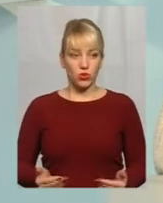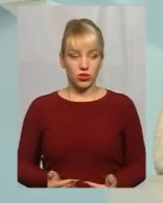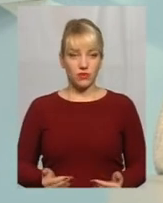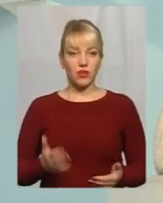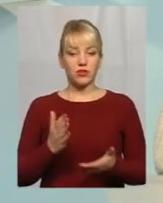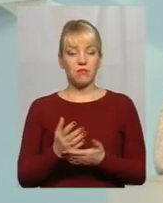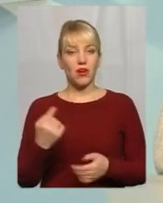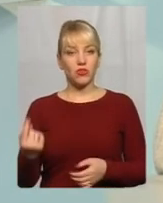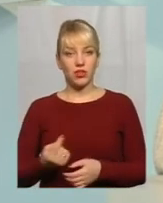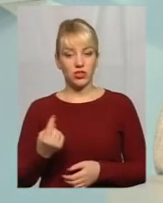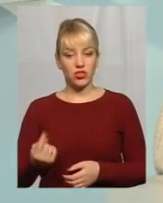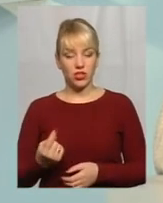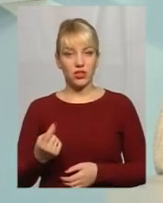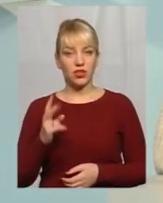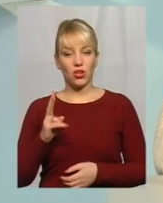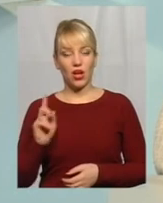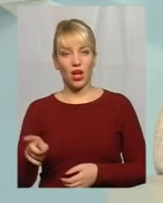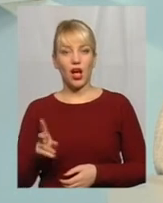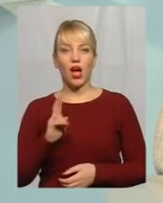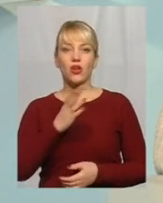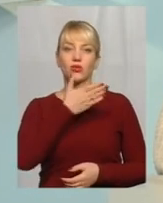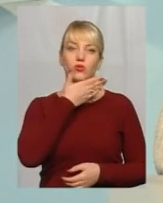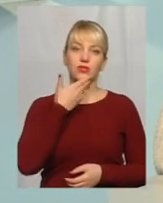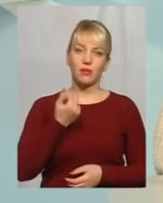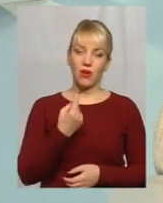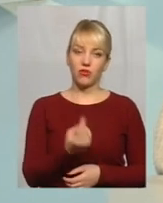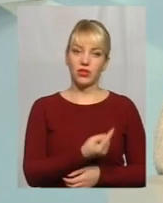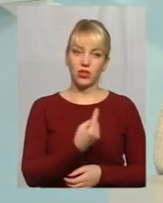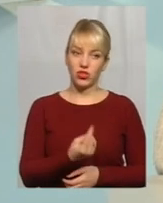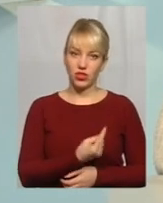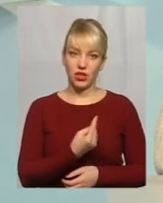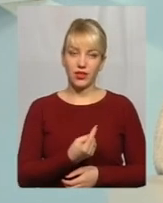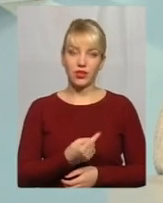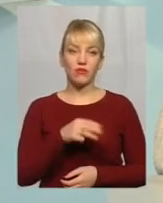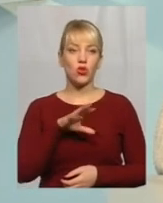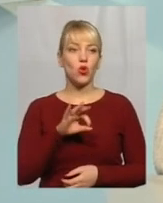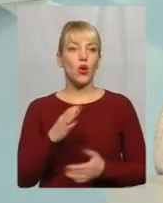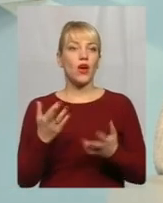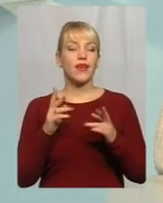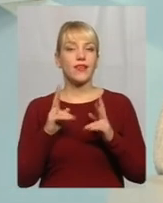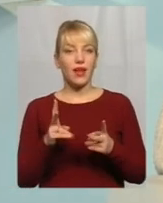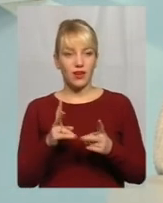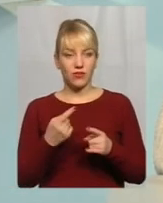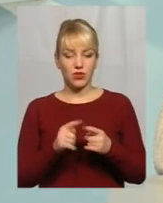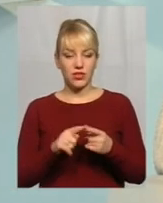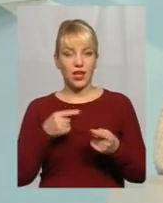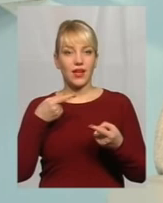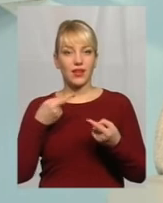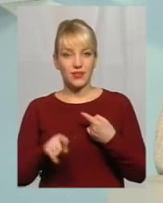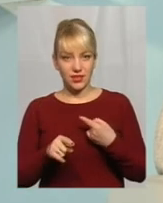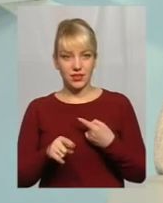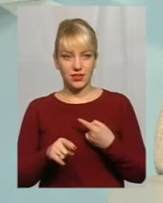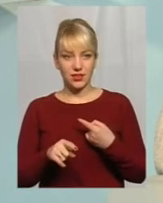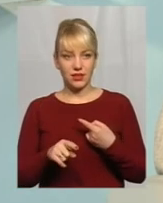лічильники одні, а деякі не мають лічильники То яким чином та різниця, що